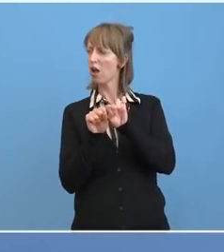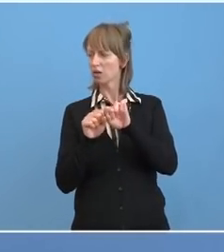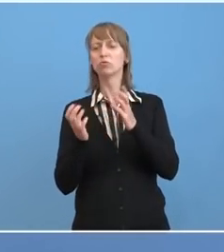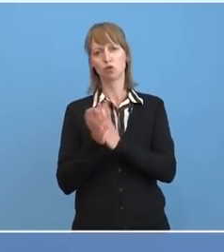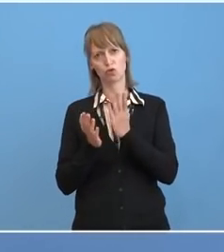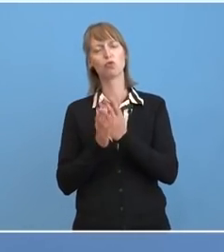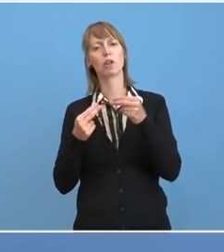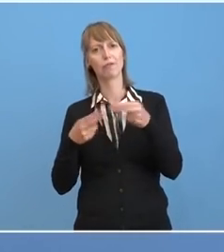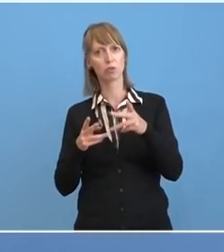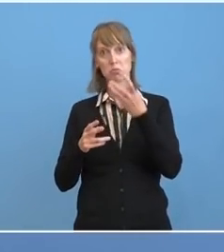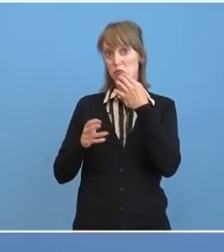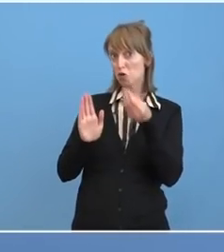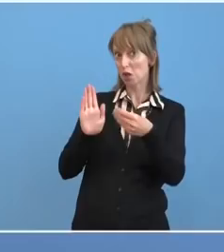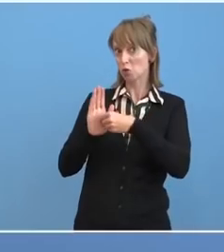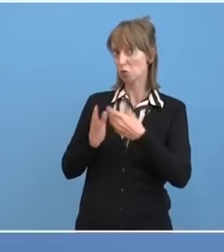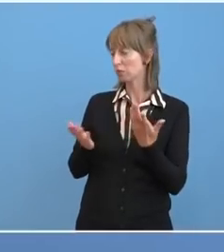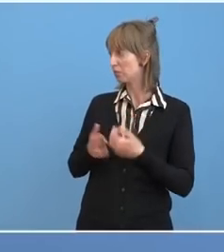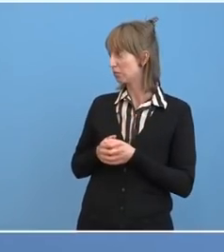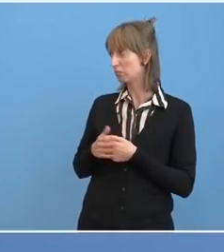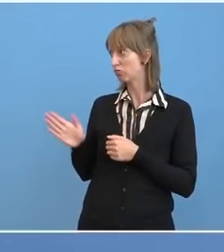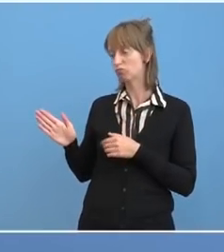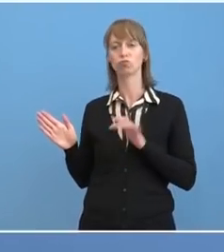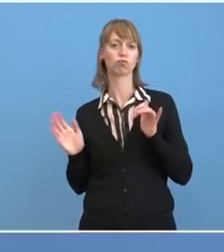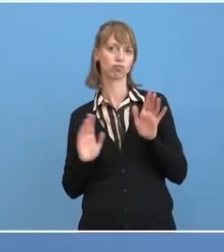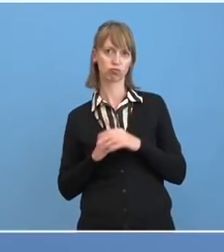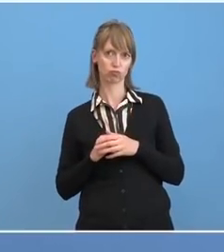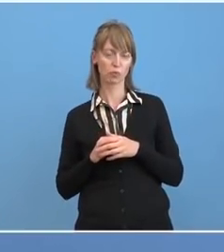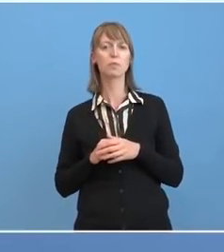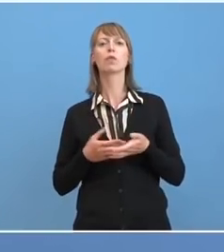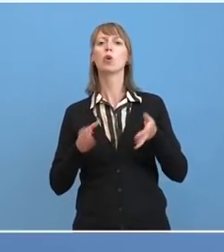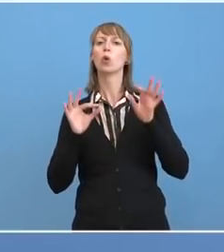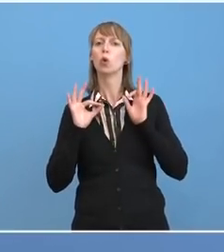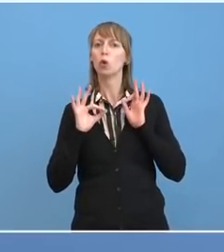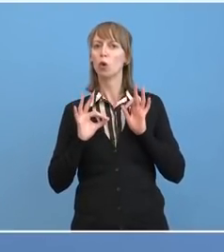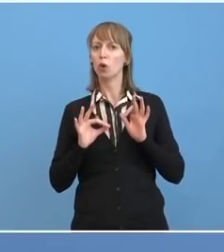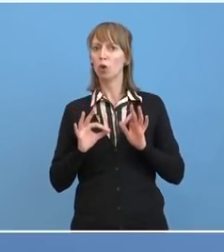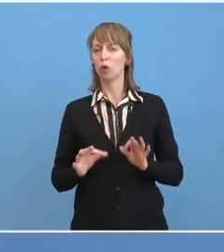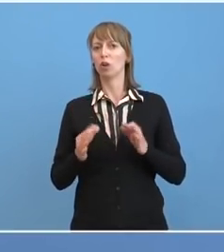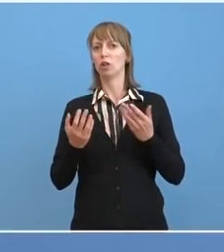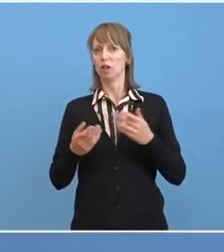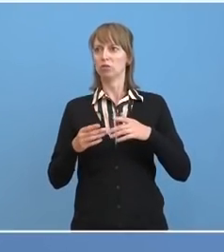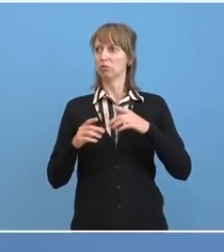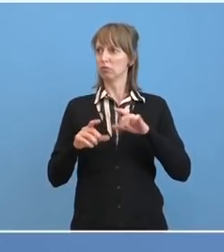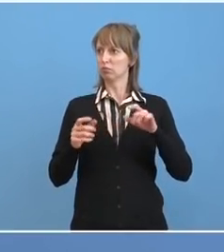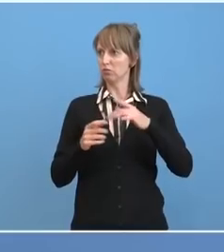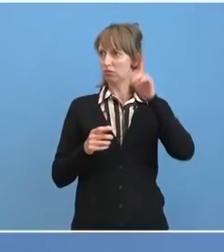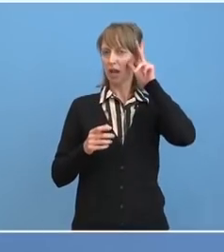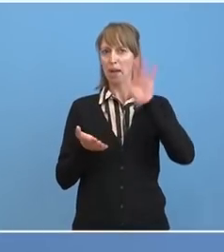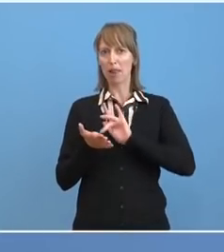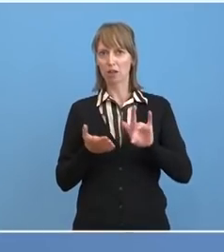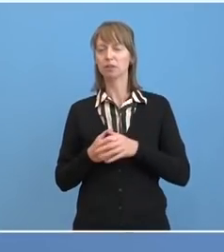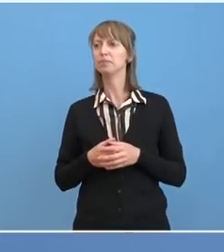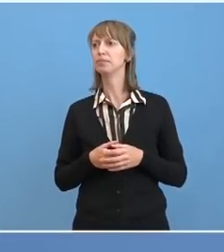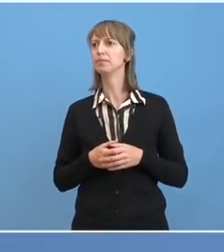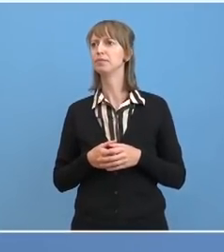ergänzen? Nein, habe da eben nichts hinzufügen. Okay, dann bin ich bei diesem Themenkomplex bei Herrn Blank. Ja, Herr Seibert, können